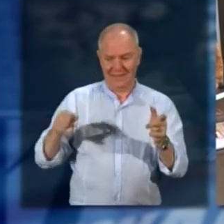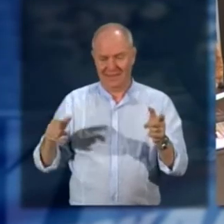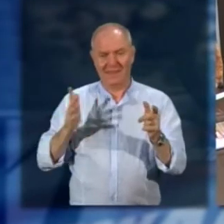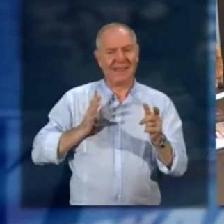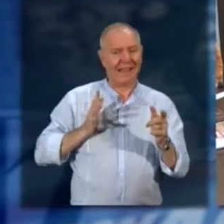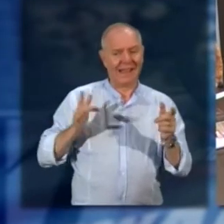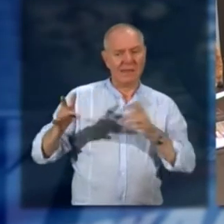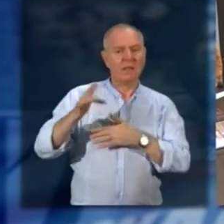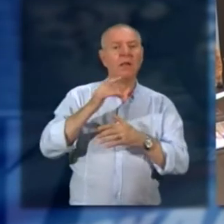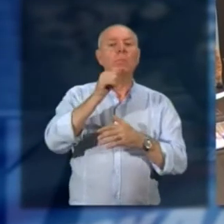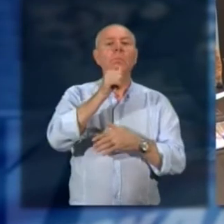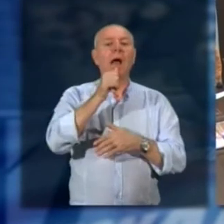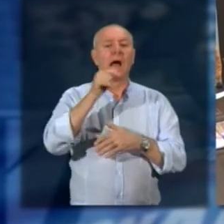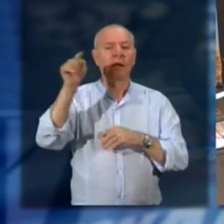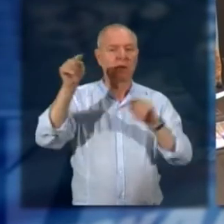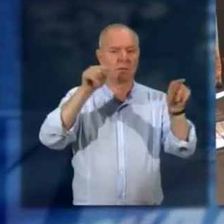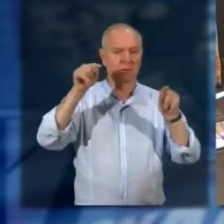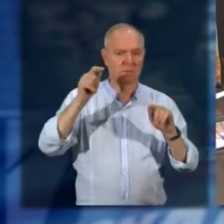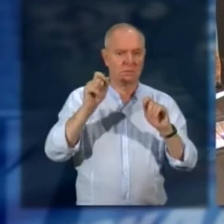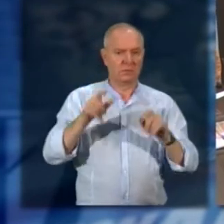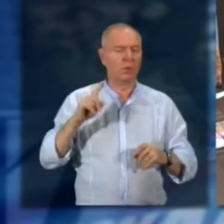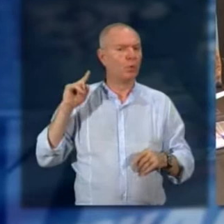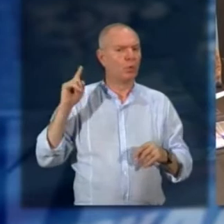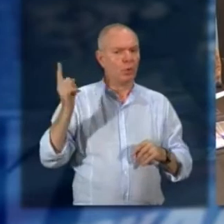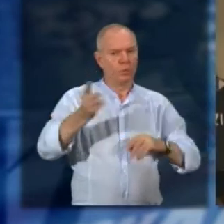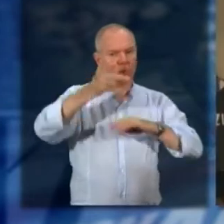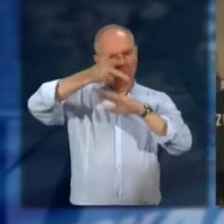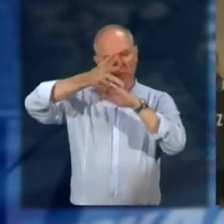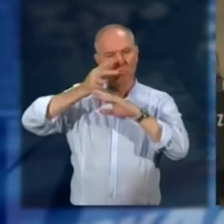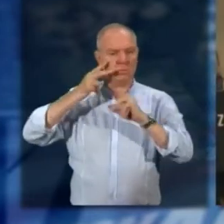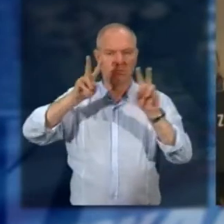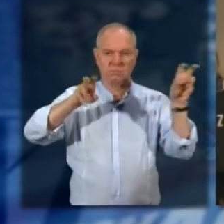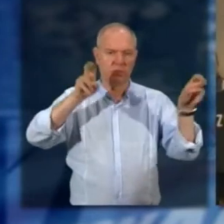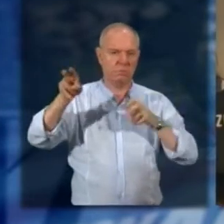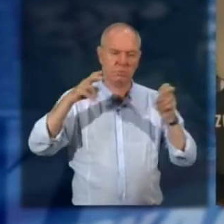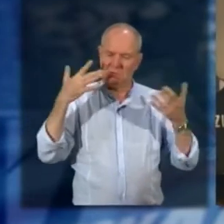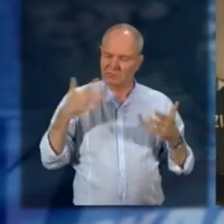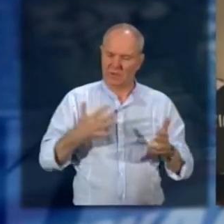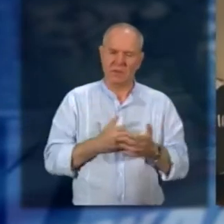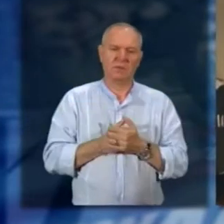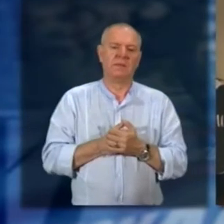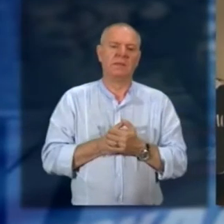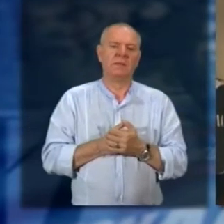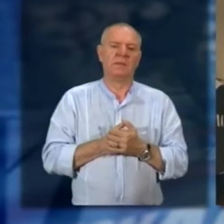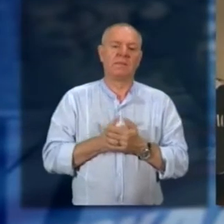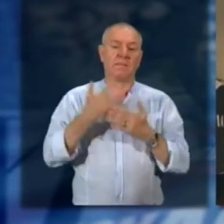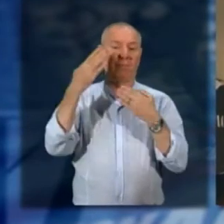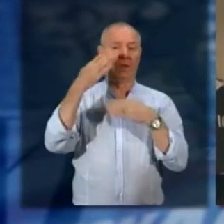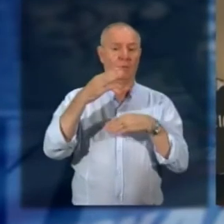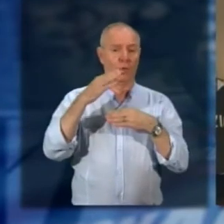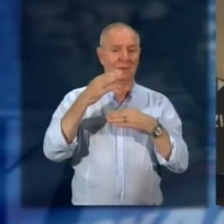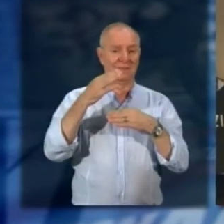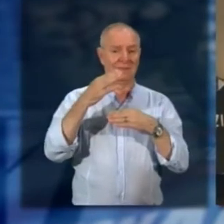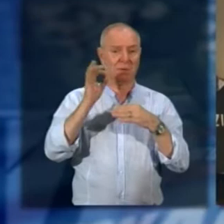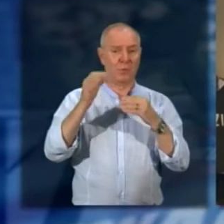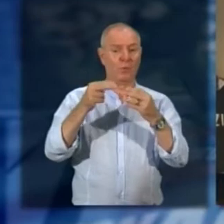tenevano in diversi bar di Villa Dossola e Domodossola, tutti rilevati dagli agenti del commissario Paolo Maisto, che dirige il posto di polizia